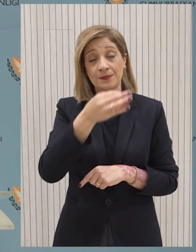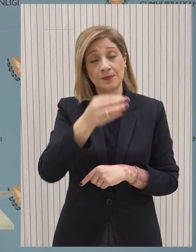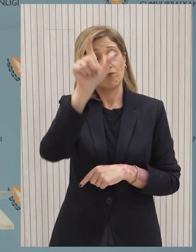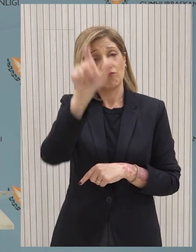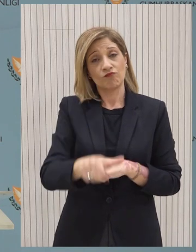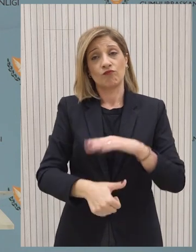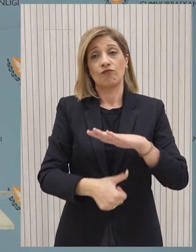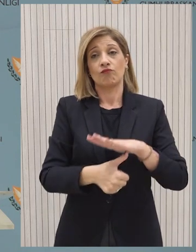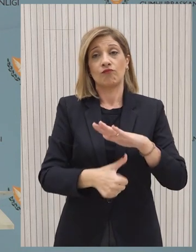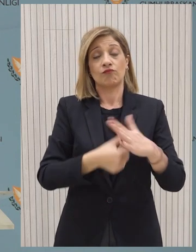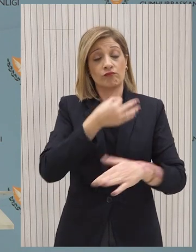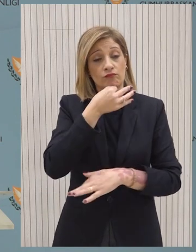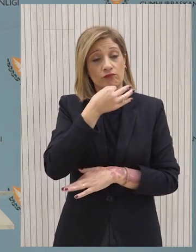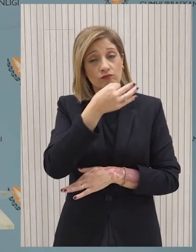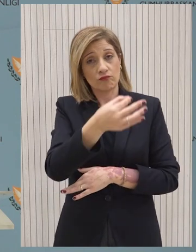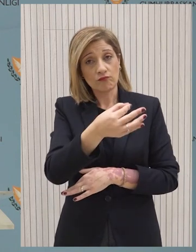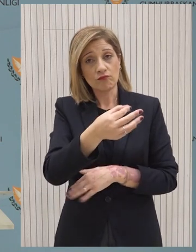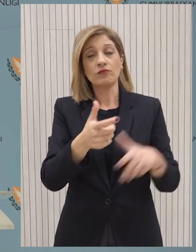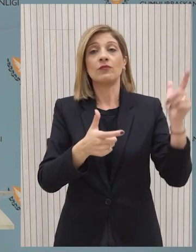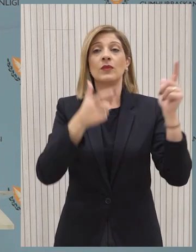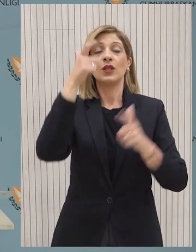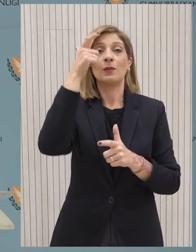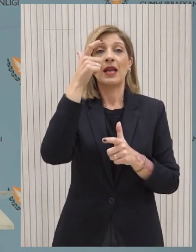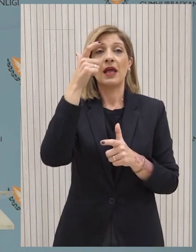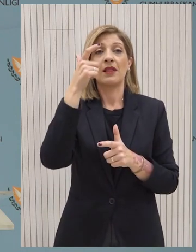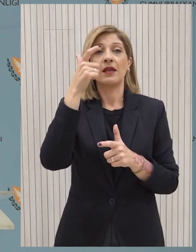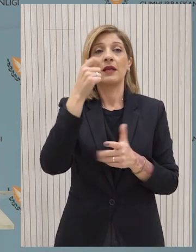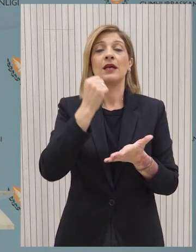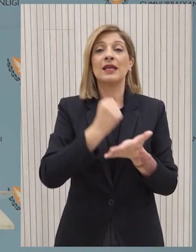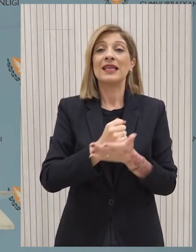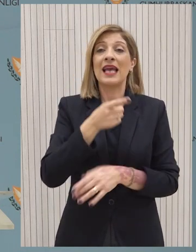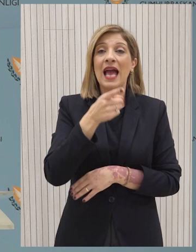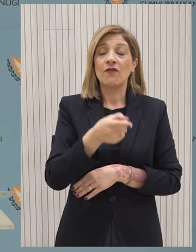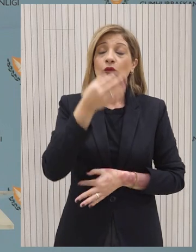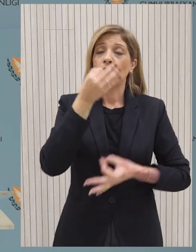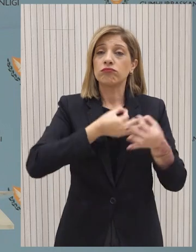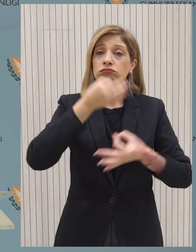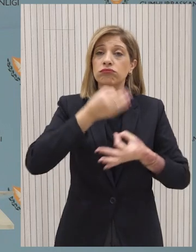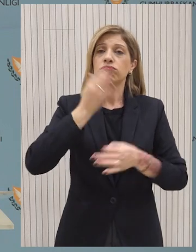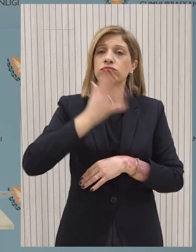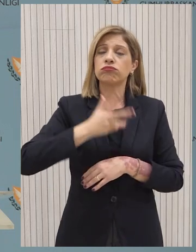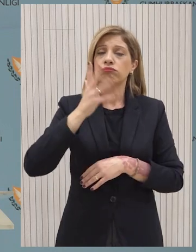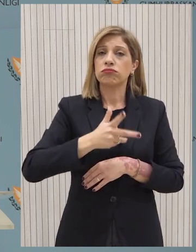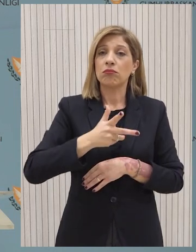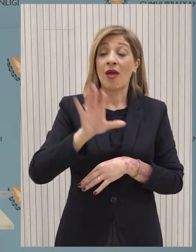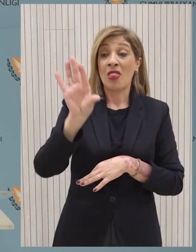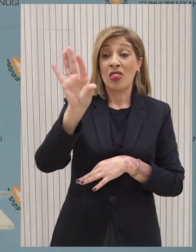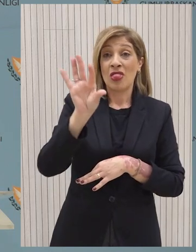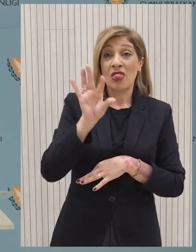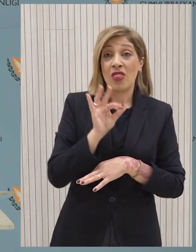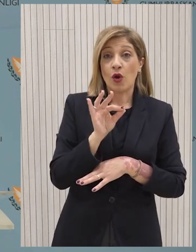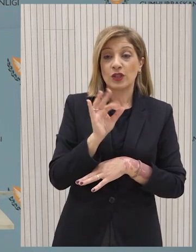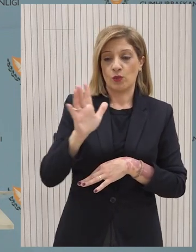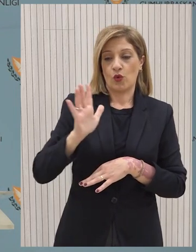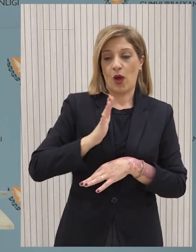και αυτό που συζητούμε με τους Ευρωπαίους εταίρους μας είναι ότι ο διορισμός ενός απεσταλμένου από τον Γενικό Γραμματέα των ΕΕ θα αποτελέσει και το